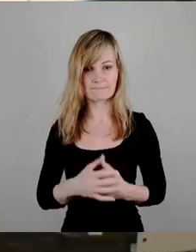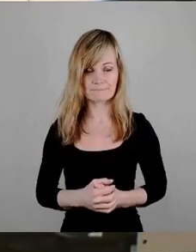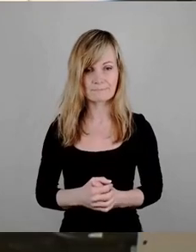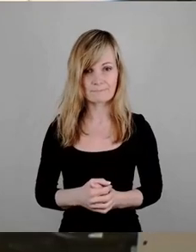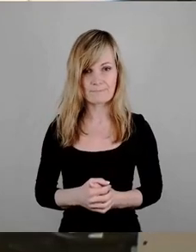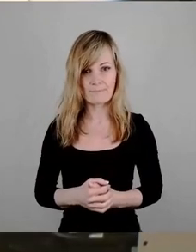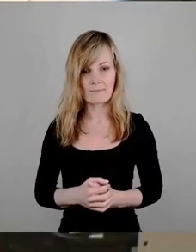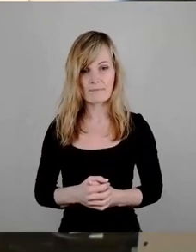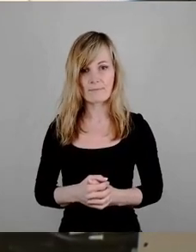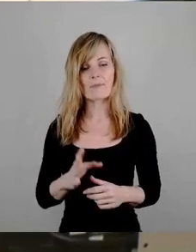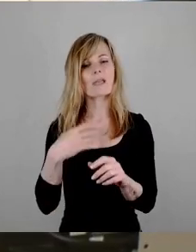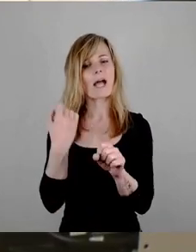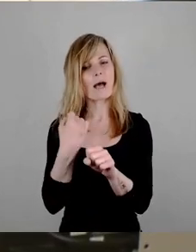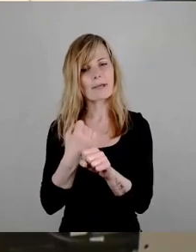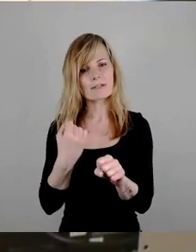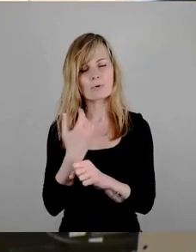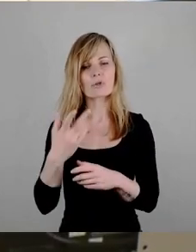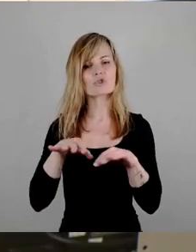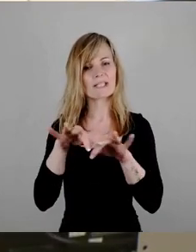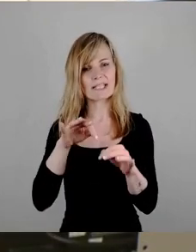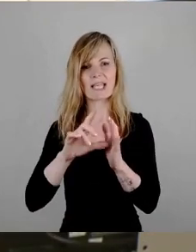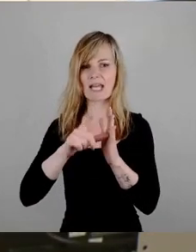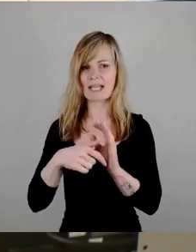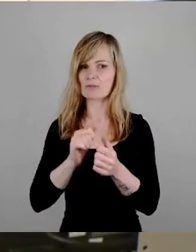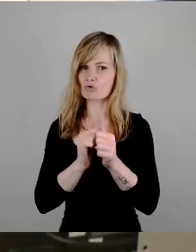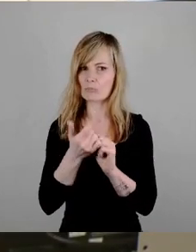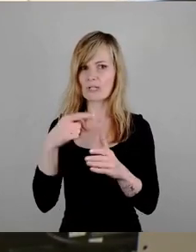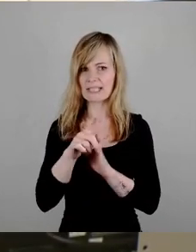Erarbeitung einer Strategieleistungssport in Dresden 2030